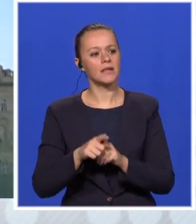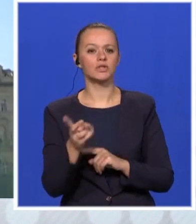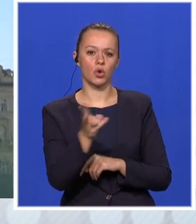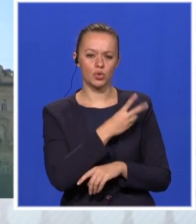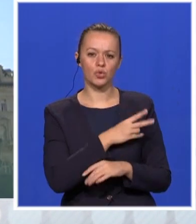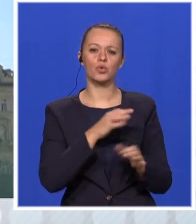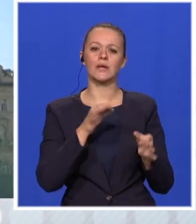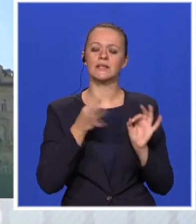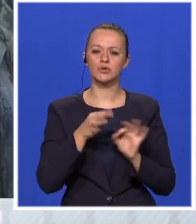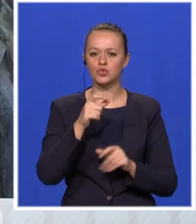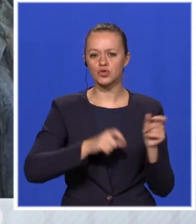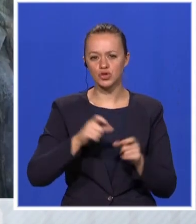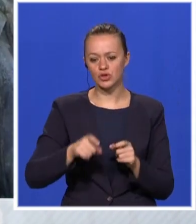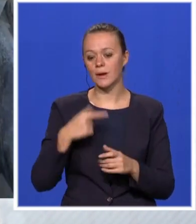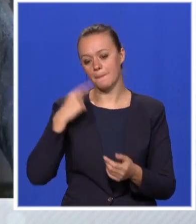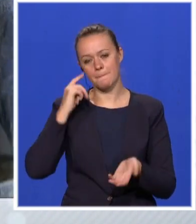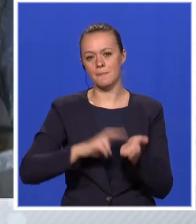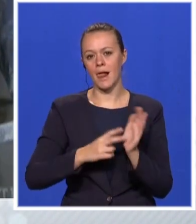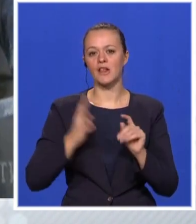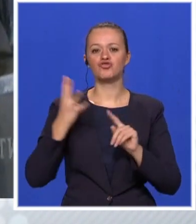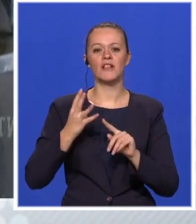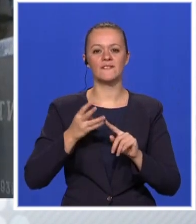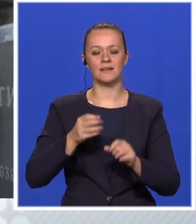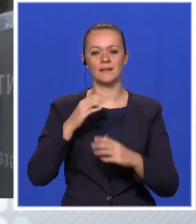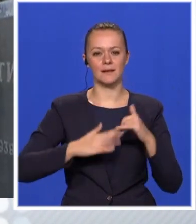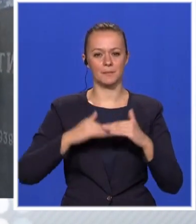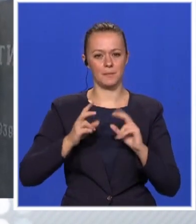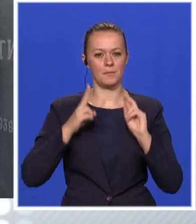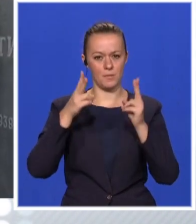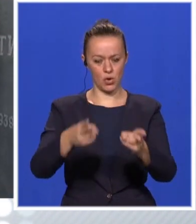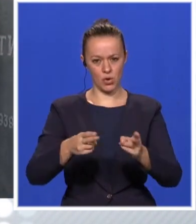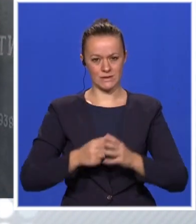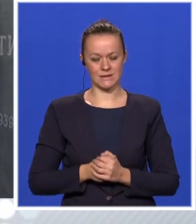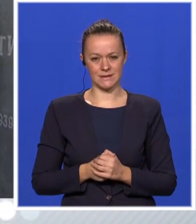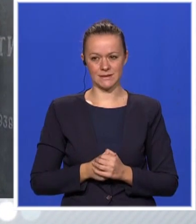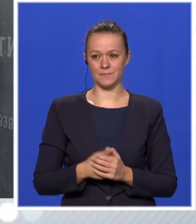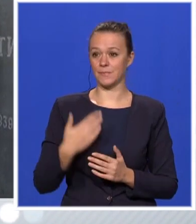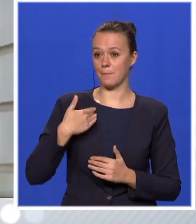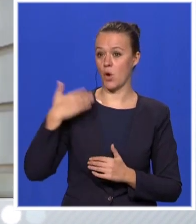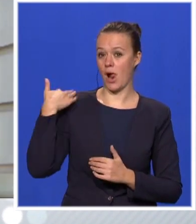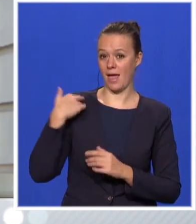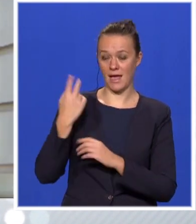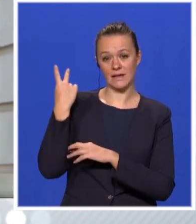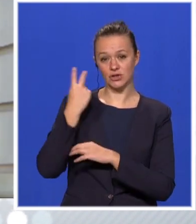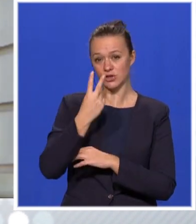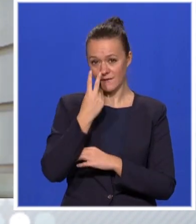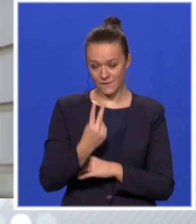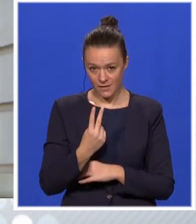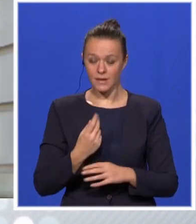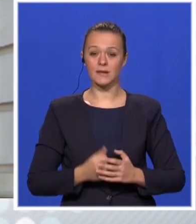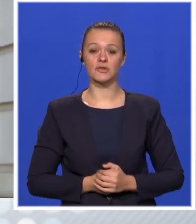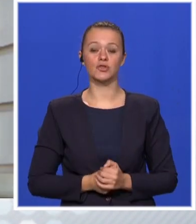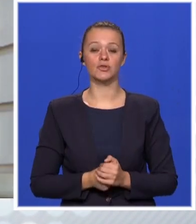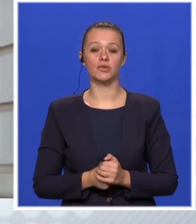van gradske institucije, jeste izgradnja četvrtog mosta, koji se nalazi uzvodno, odnosno iza mojih leđa, kada bi gledali geografski